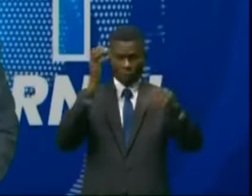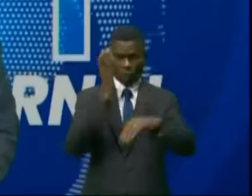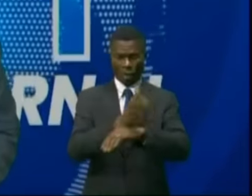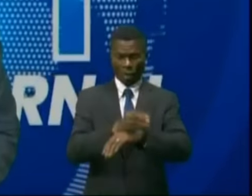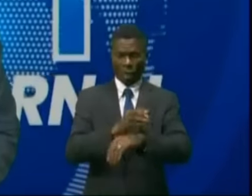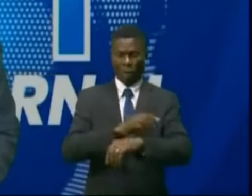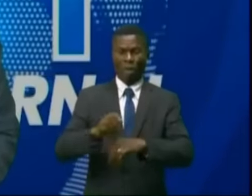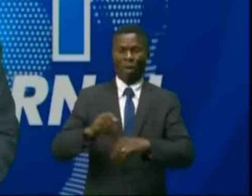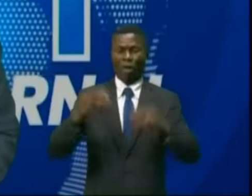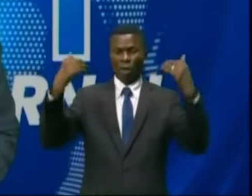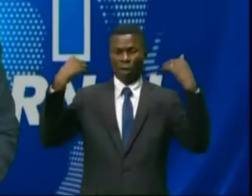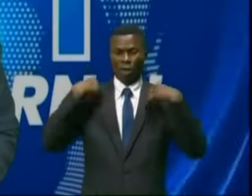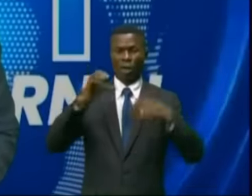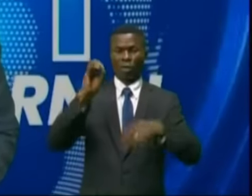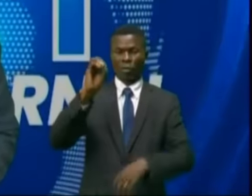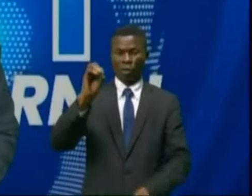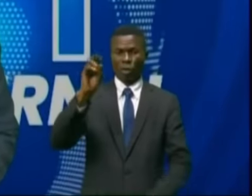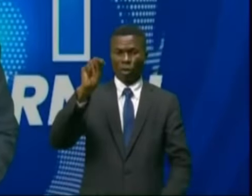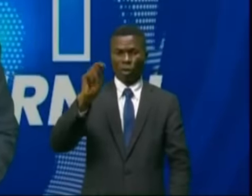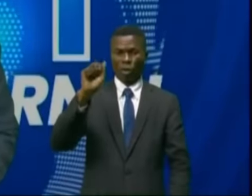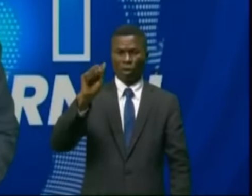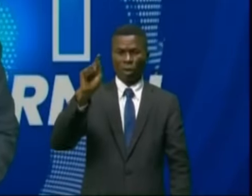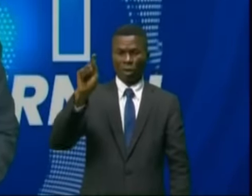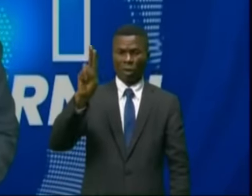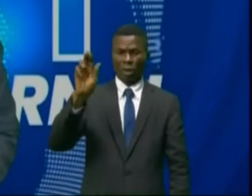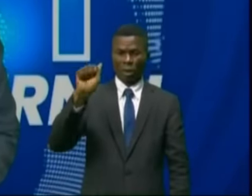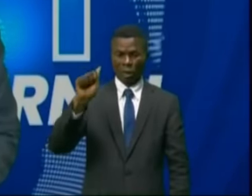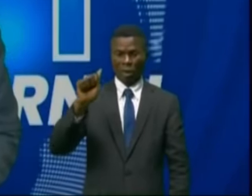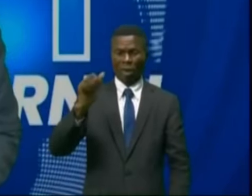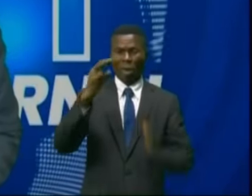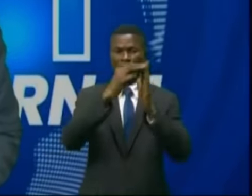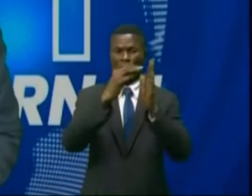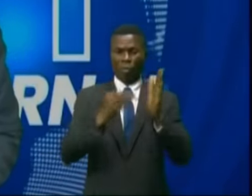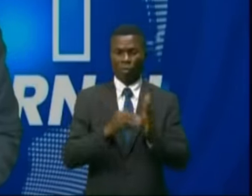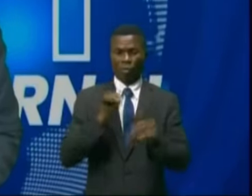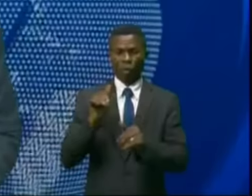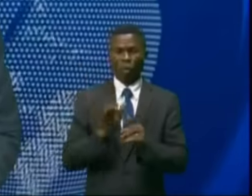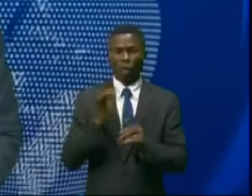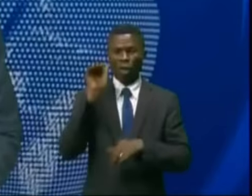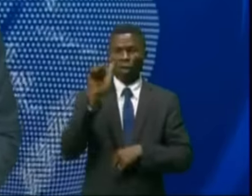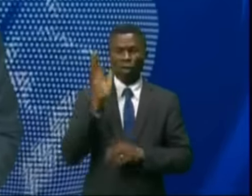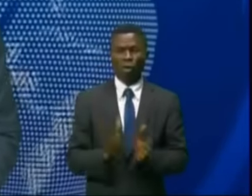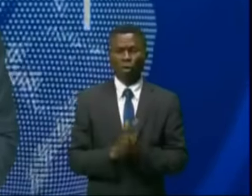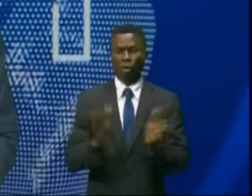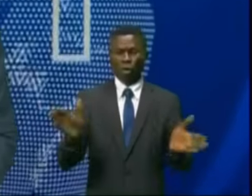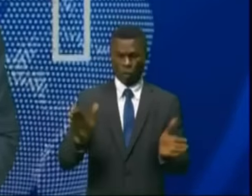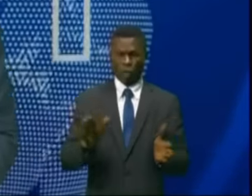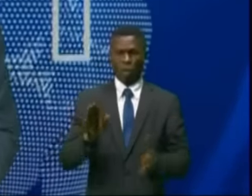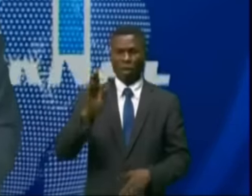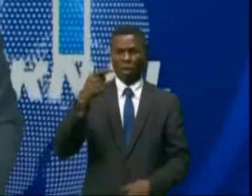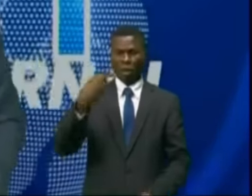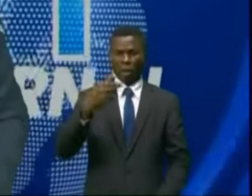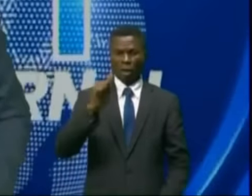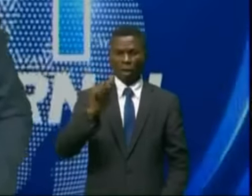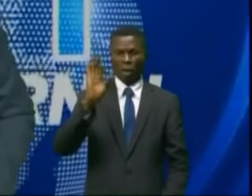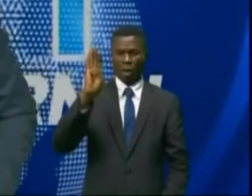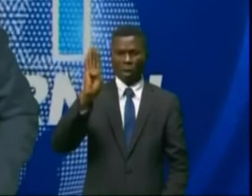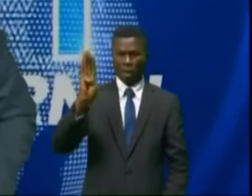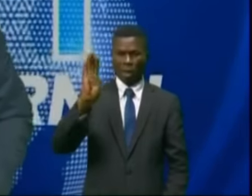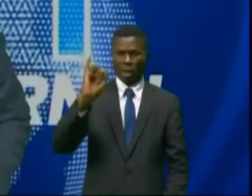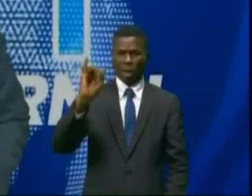Conseil d'administration de l'ONATRA, Mathieu Manangangoma, et le directeur général adjoint Gabin Lou Lendou. La